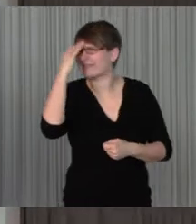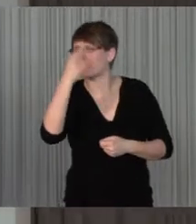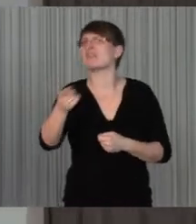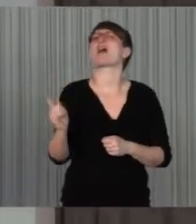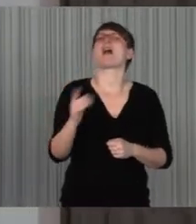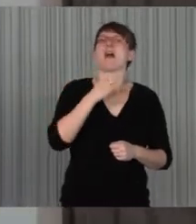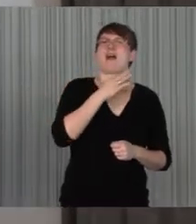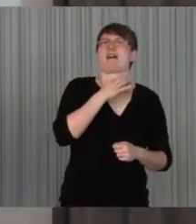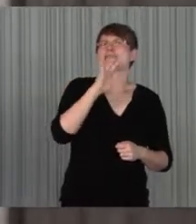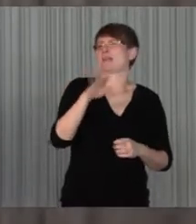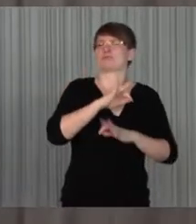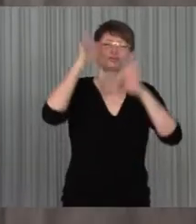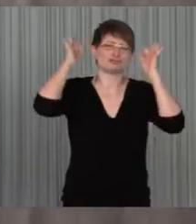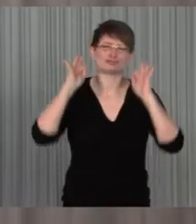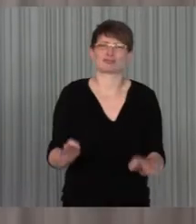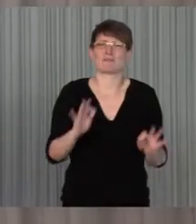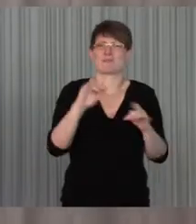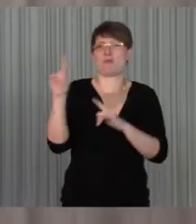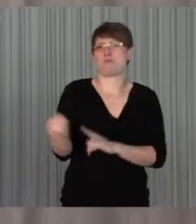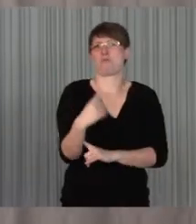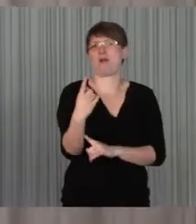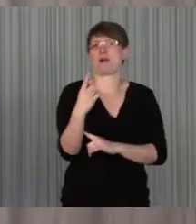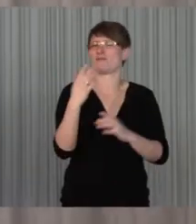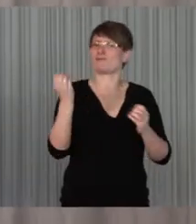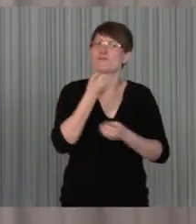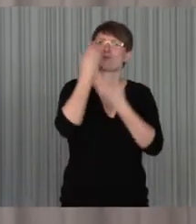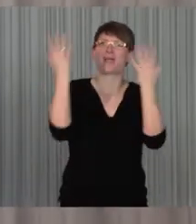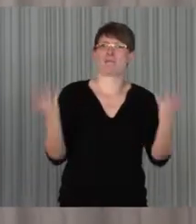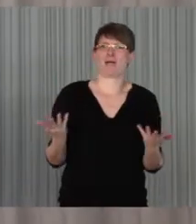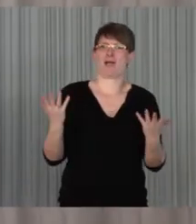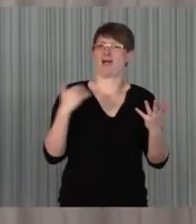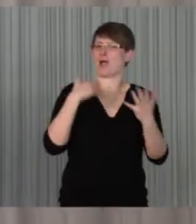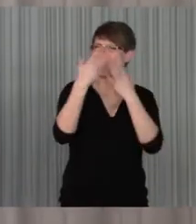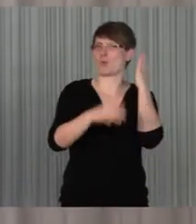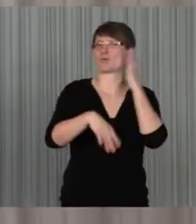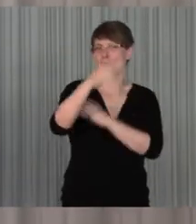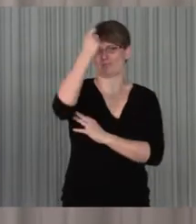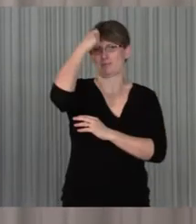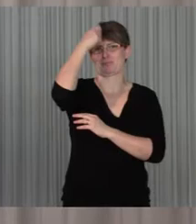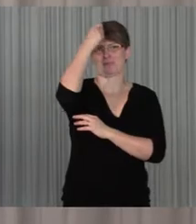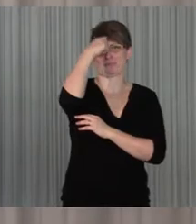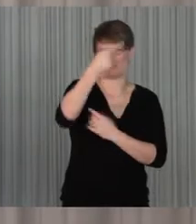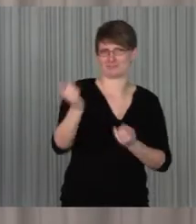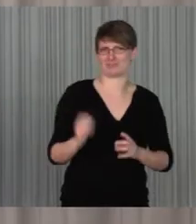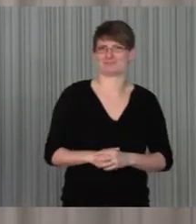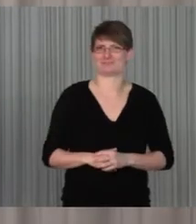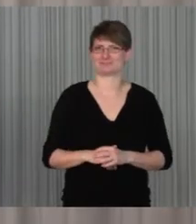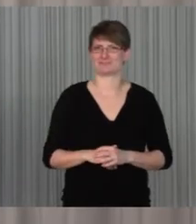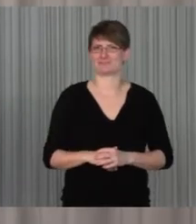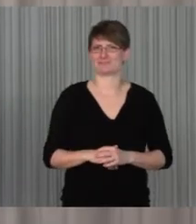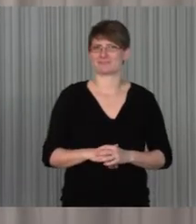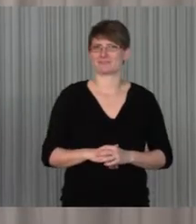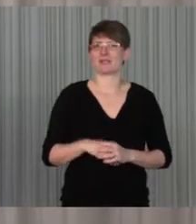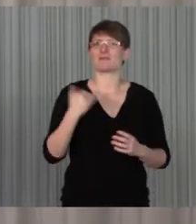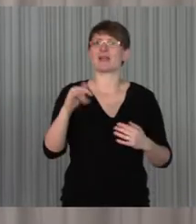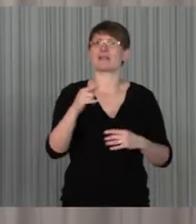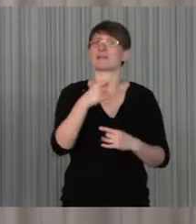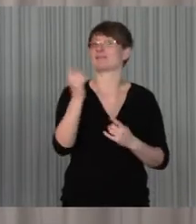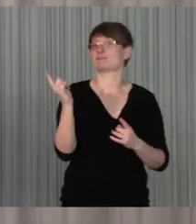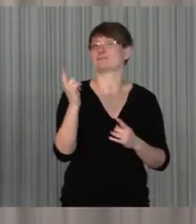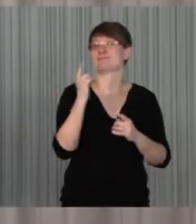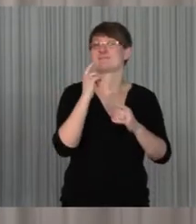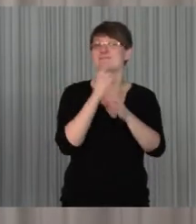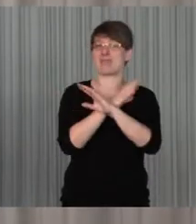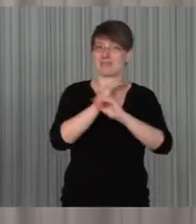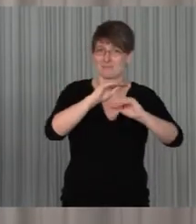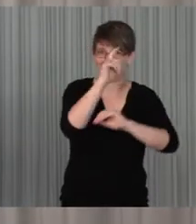fallen Ihnen auch da ganz bestimmt ganz wunderbare Lösungen ein. Und wenn sozusagen die Fähigkeit von Medienpädagogen